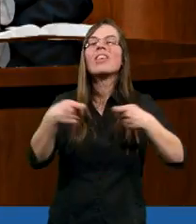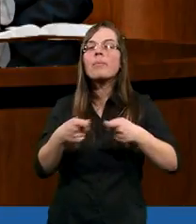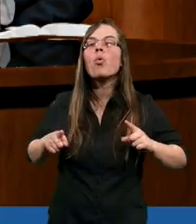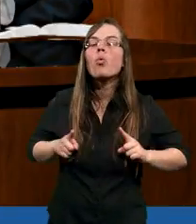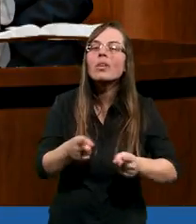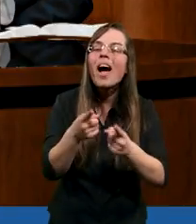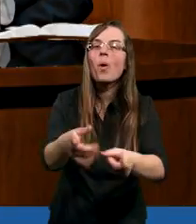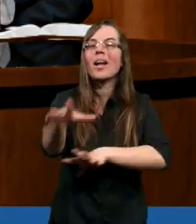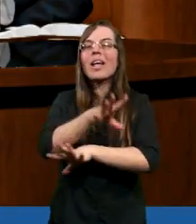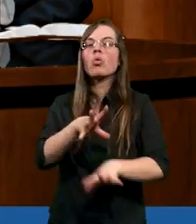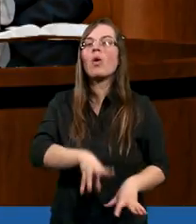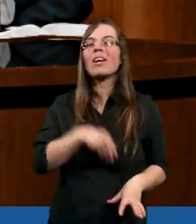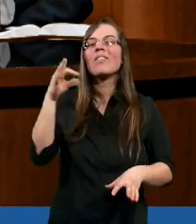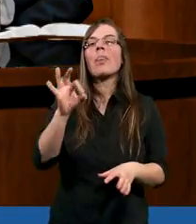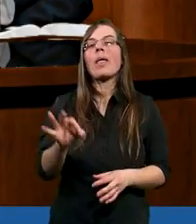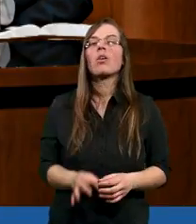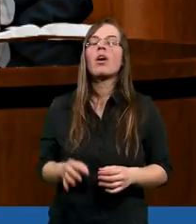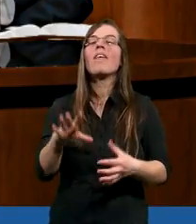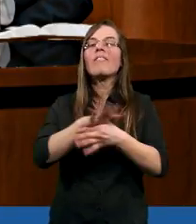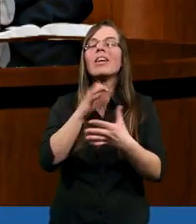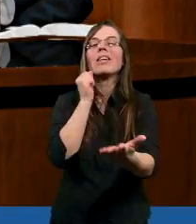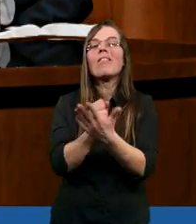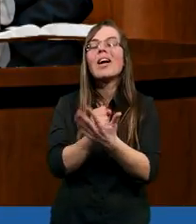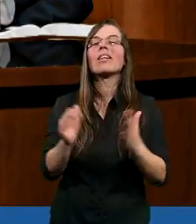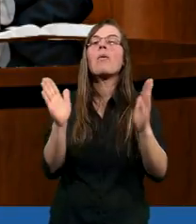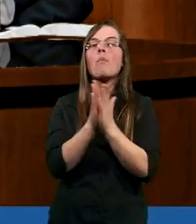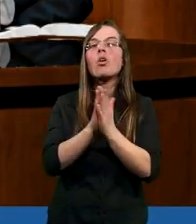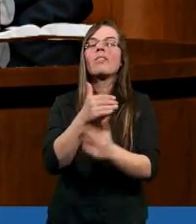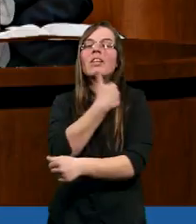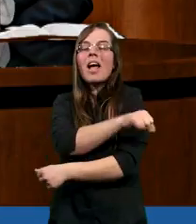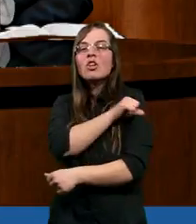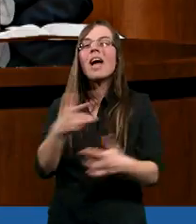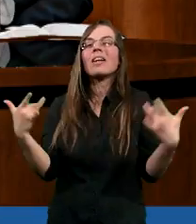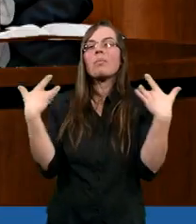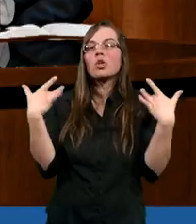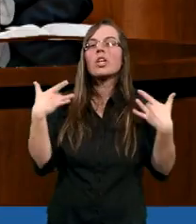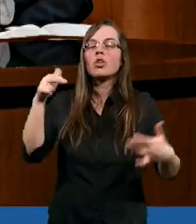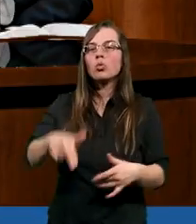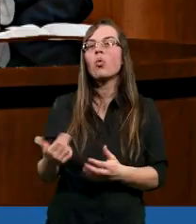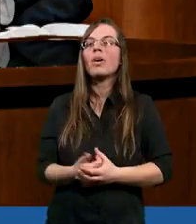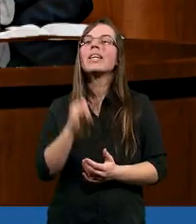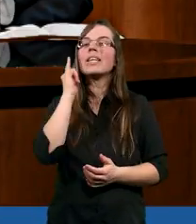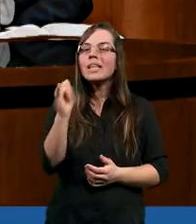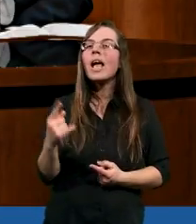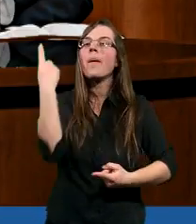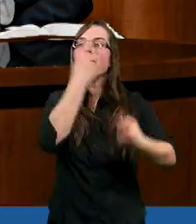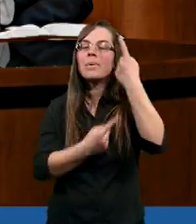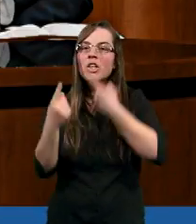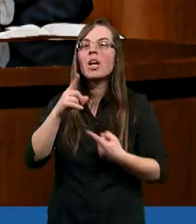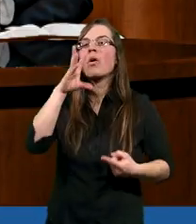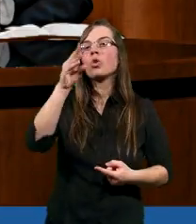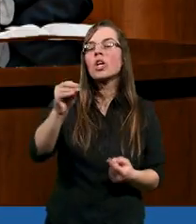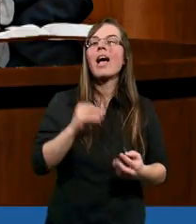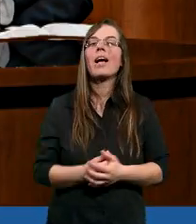współdziałania Ducha Świętego w aspekcie modlitwy w chrześcijańskim życiu. I myślę,